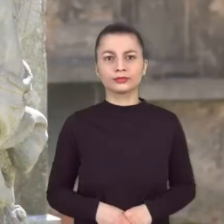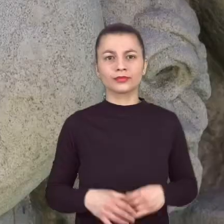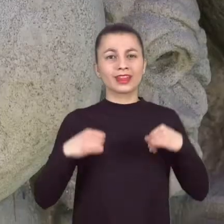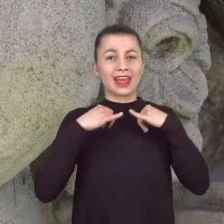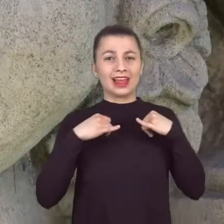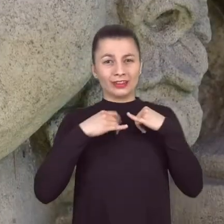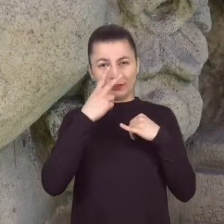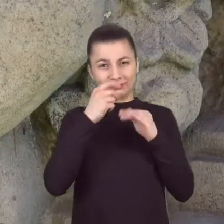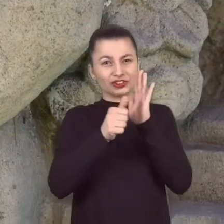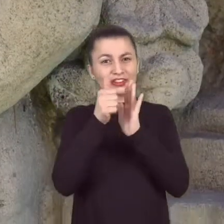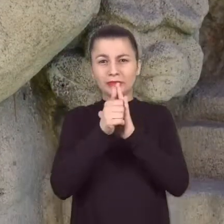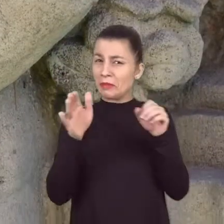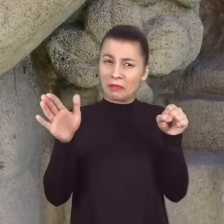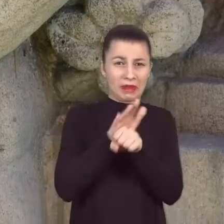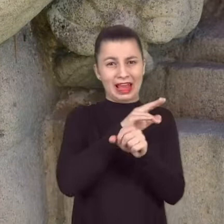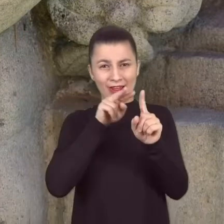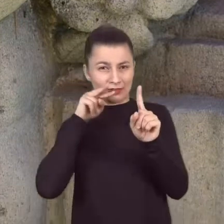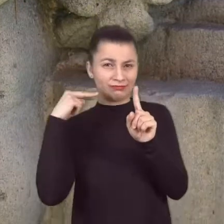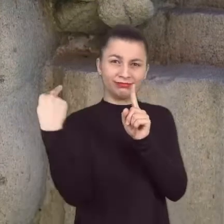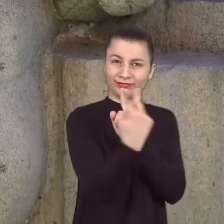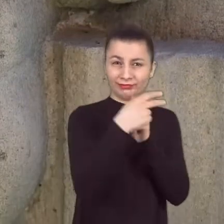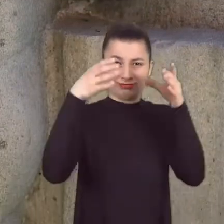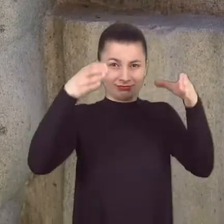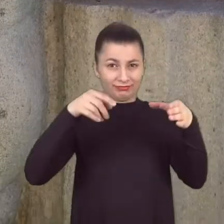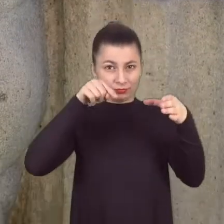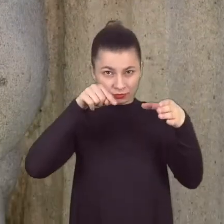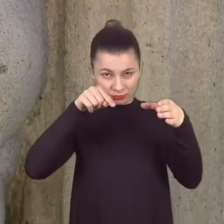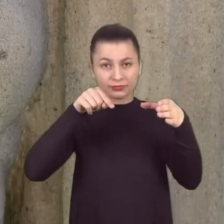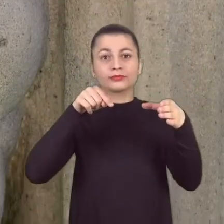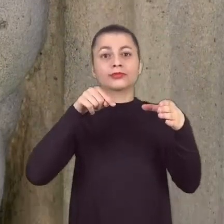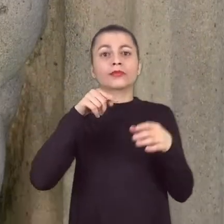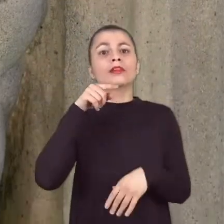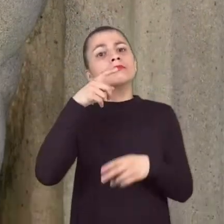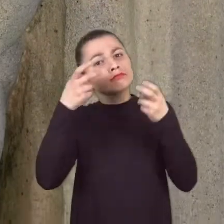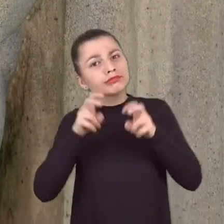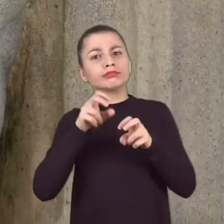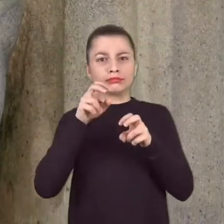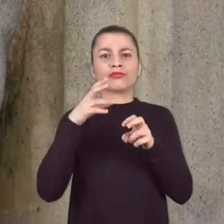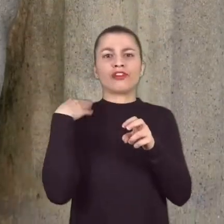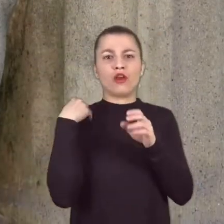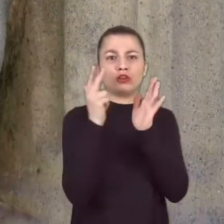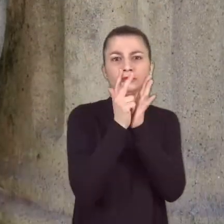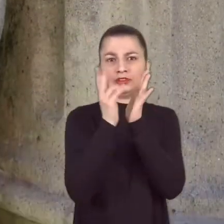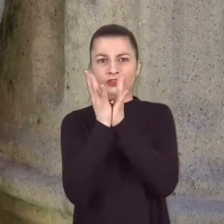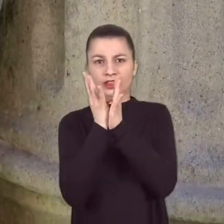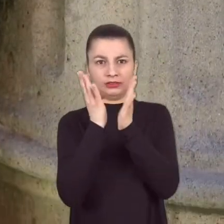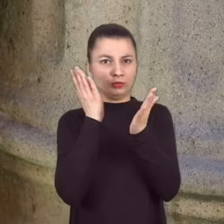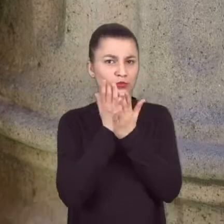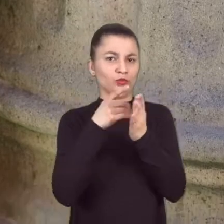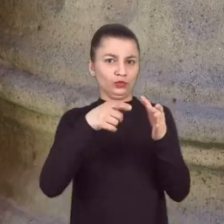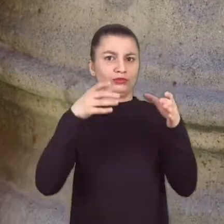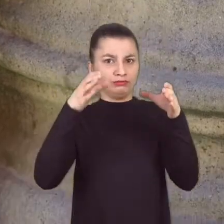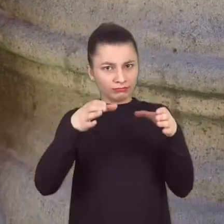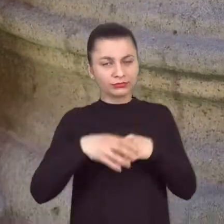Pełnoplastyczne figury aniołków stanowią ważny element w dwóch wolnostojących pomnikach z przełomu XVIII i